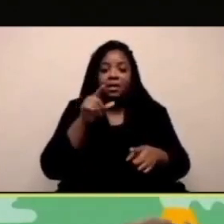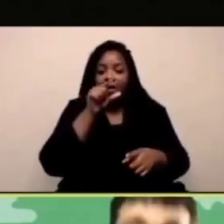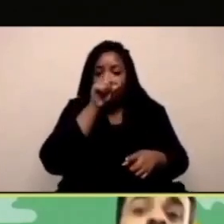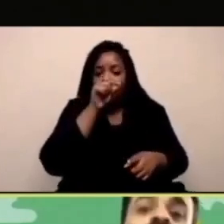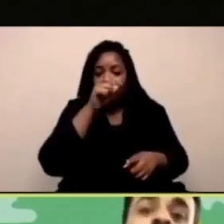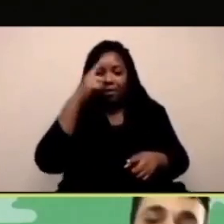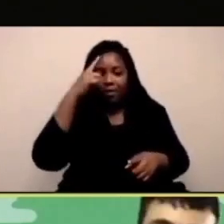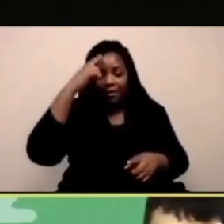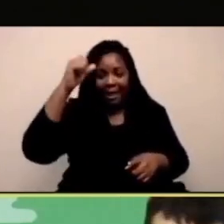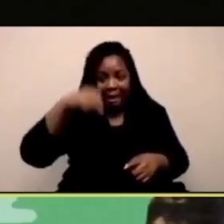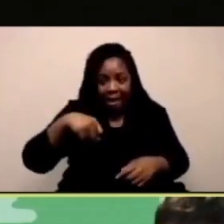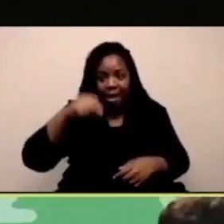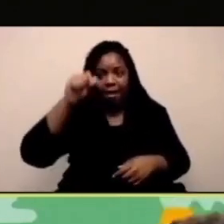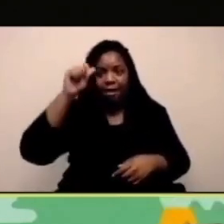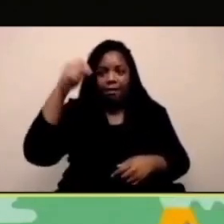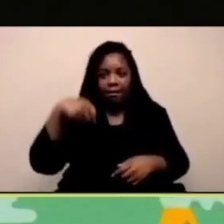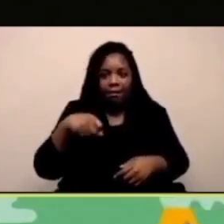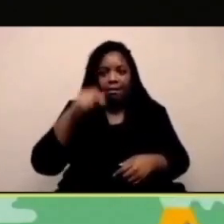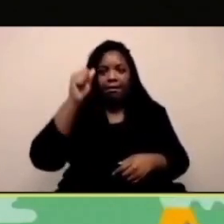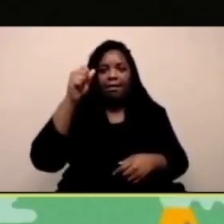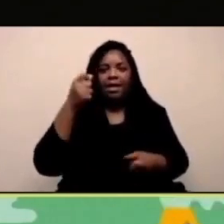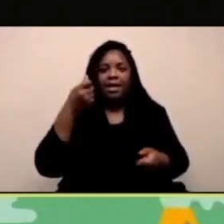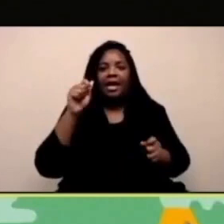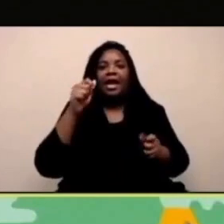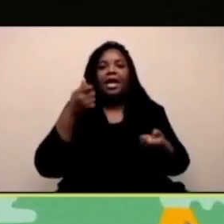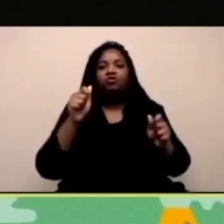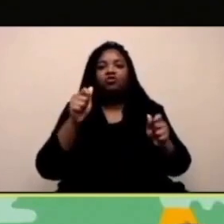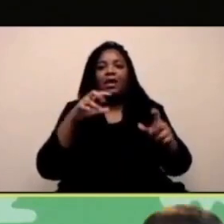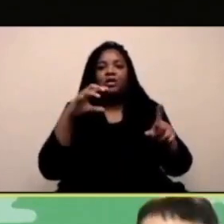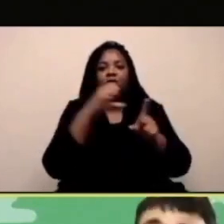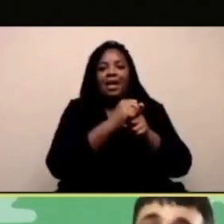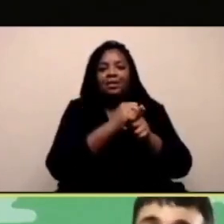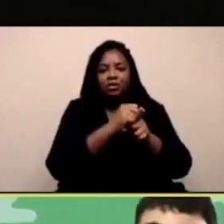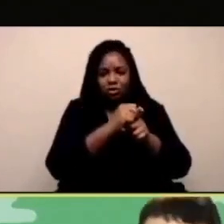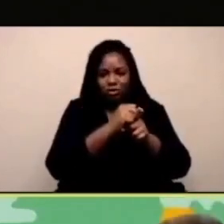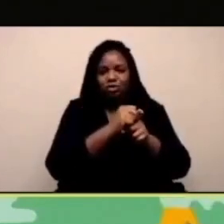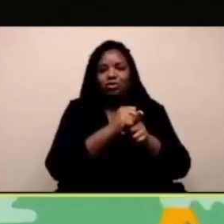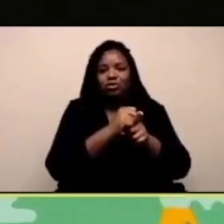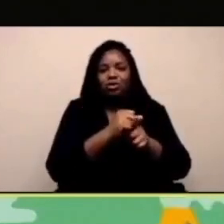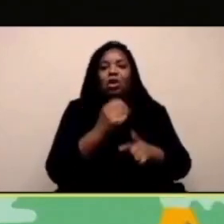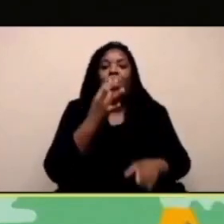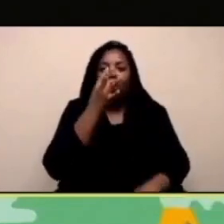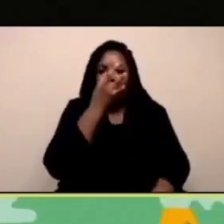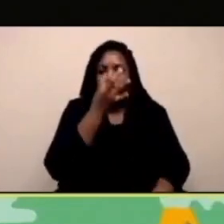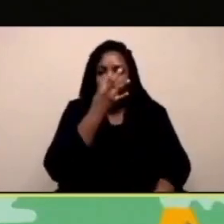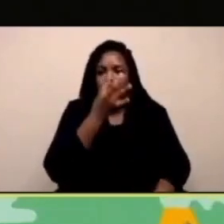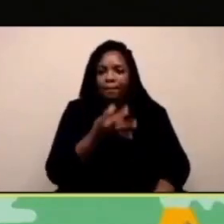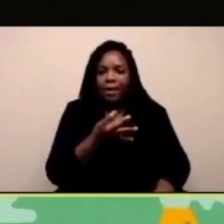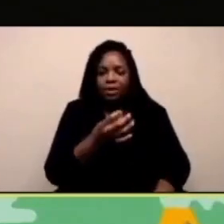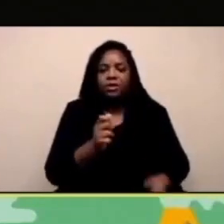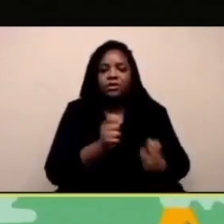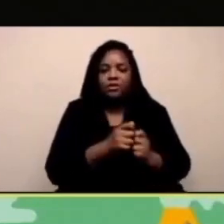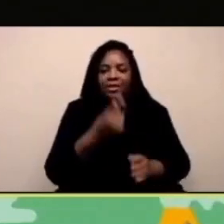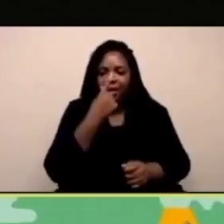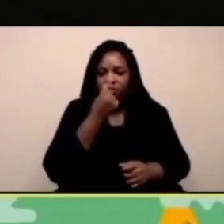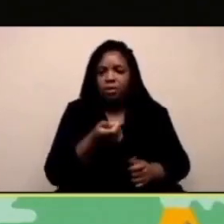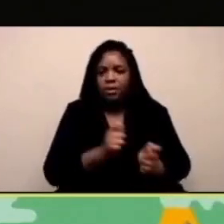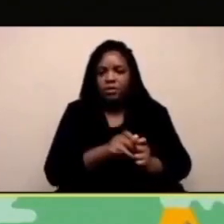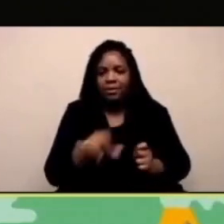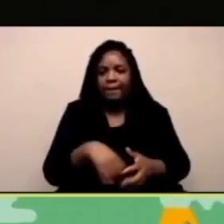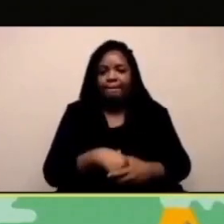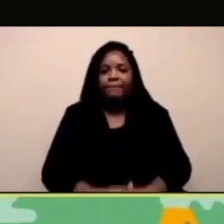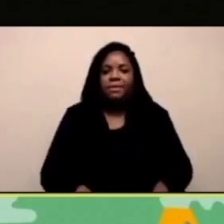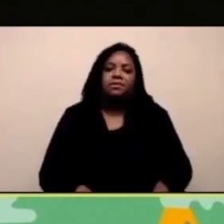è una formula per fare un fuoco con la funzione di facing quindi l'uccello rimane nella mia